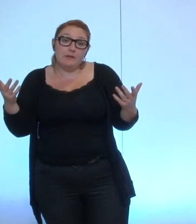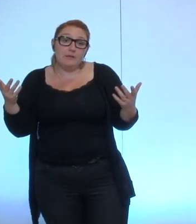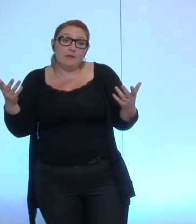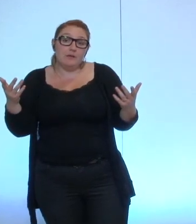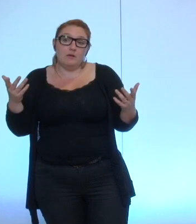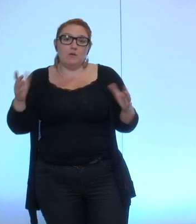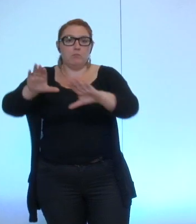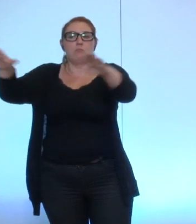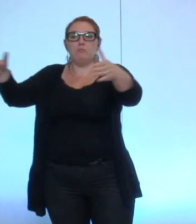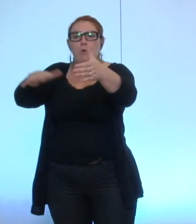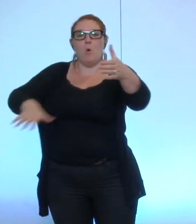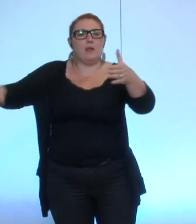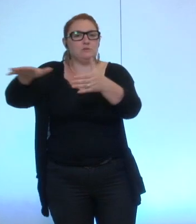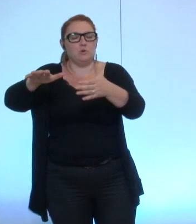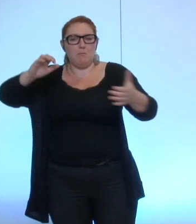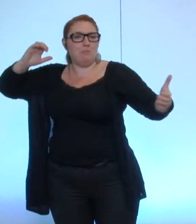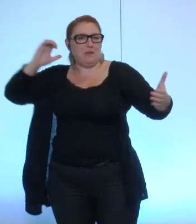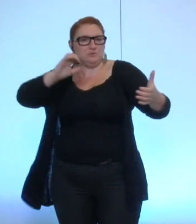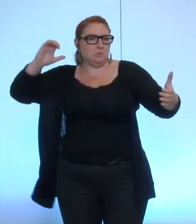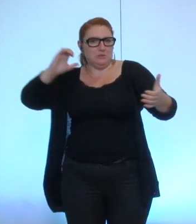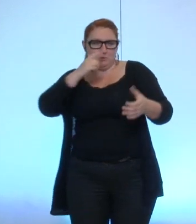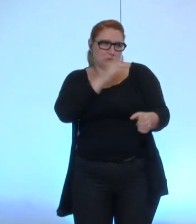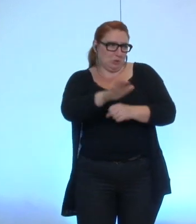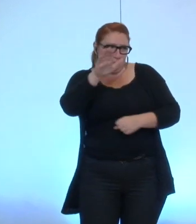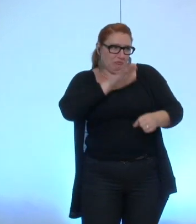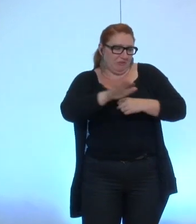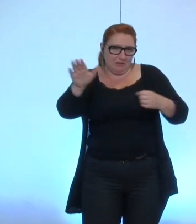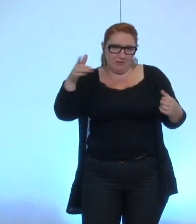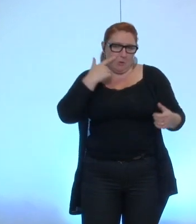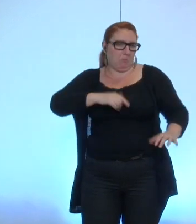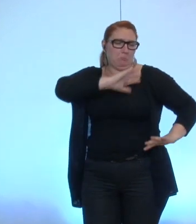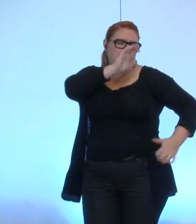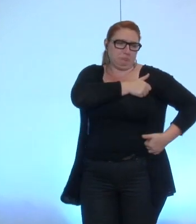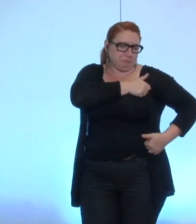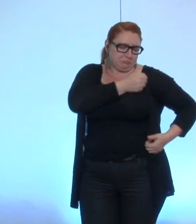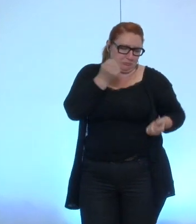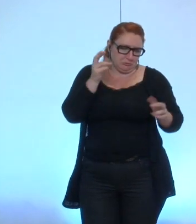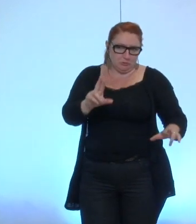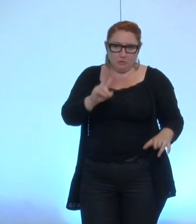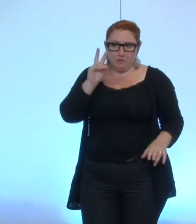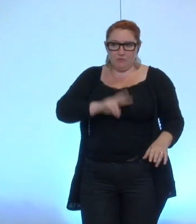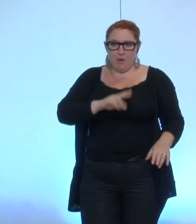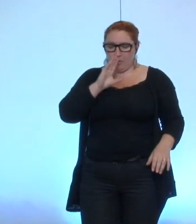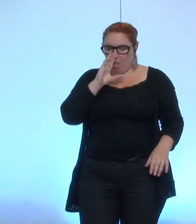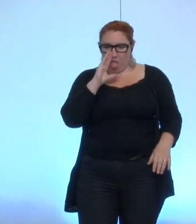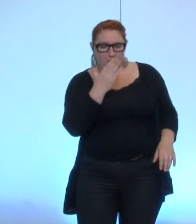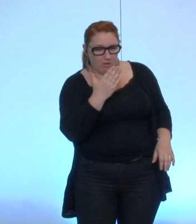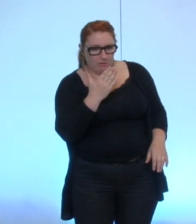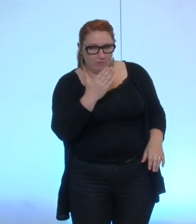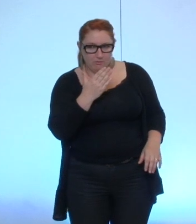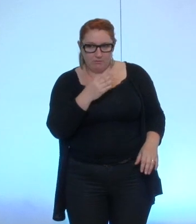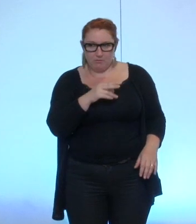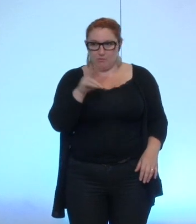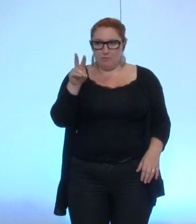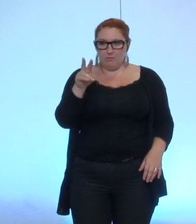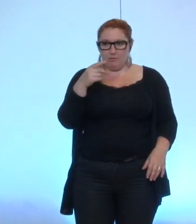pression collective et la démarche collective suffirait mon point mon avis un petit peu changé quand j'ai aperçu une lueur